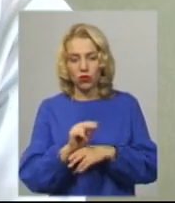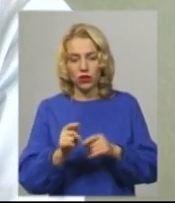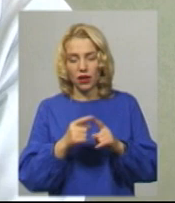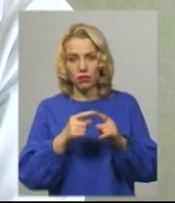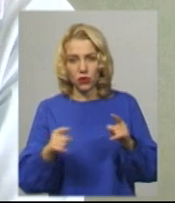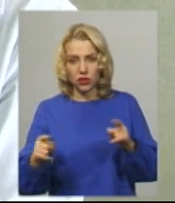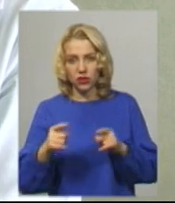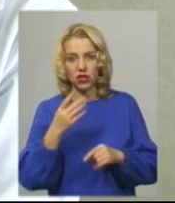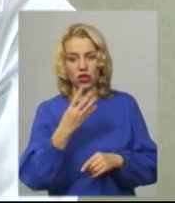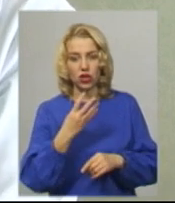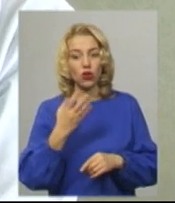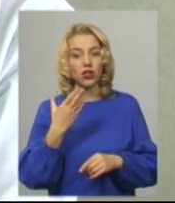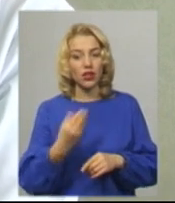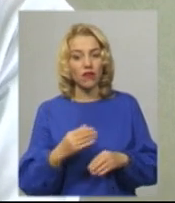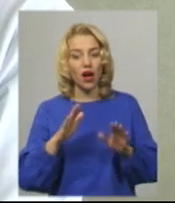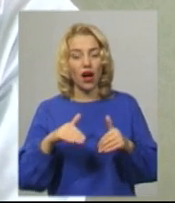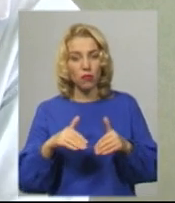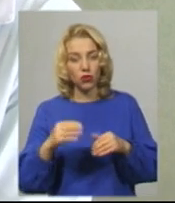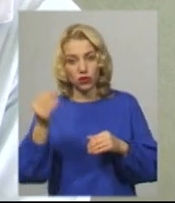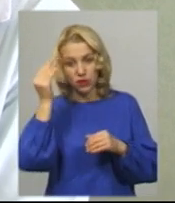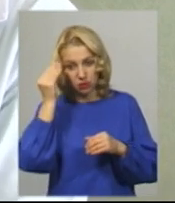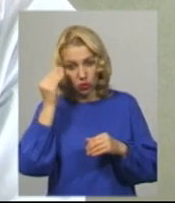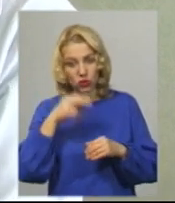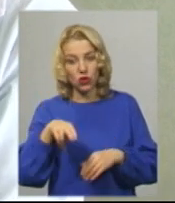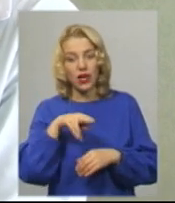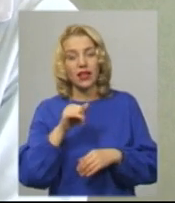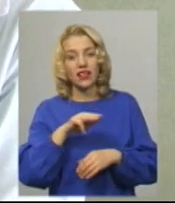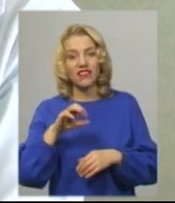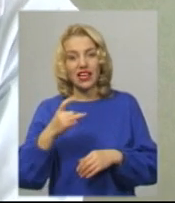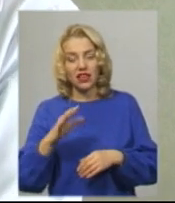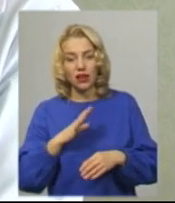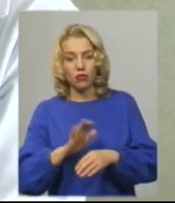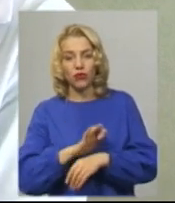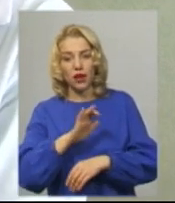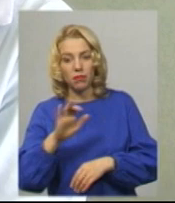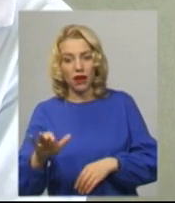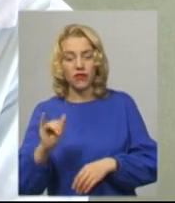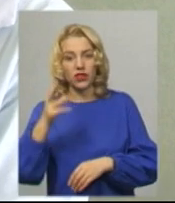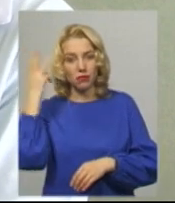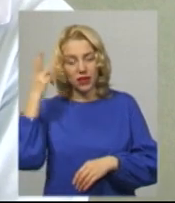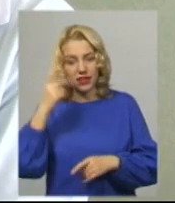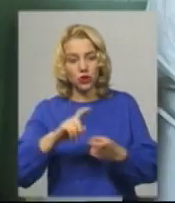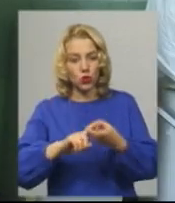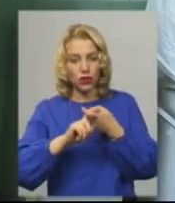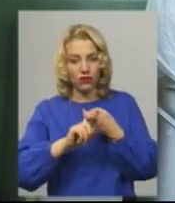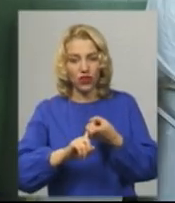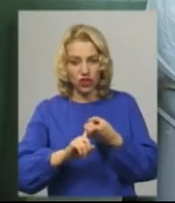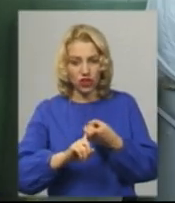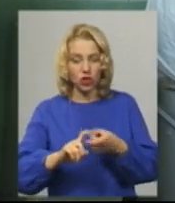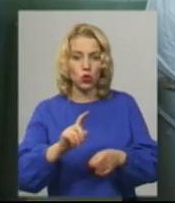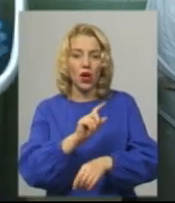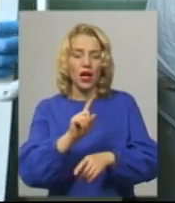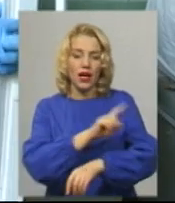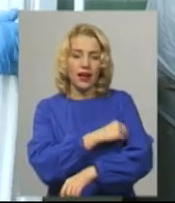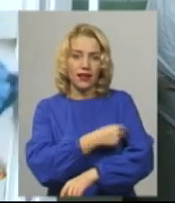цієї чотирьох днів, а потім з підозрою на дифтерію був направлений в Хмельницьку міську інфекційну лікарню. Хмельницька міська